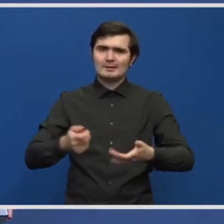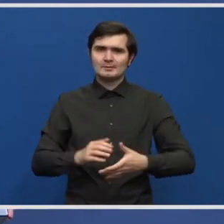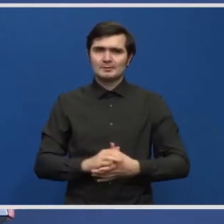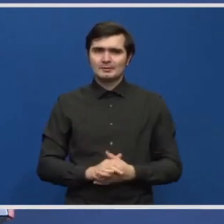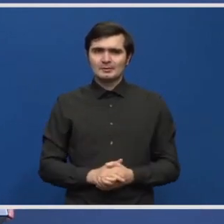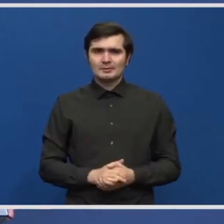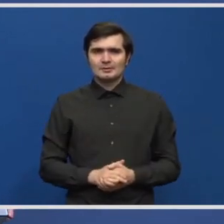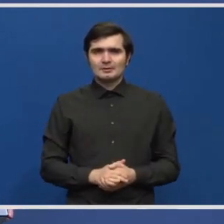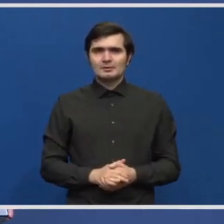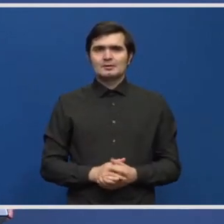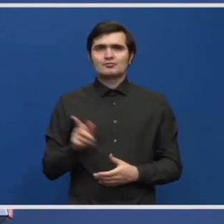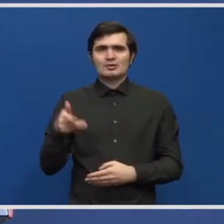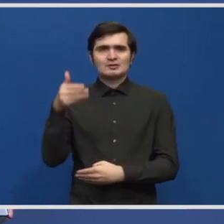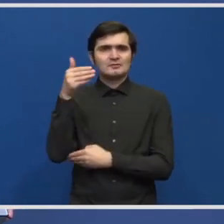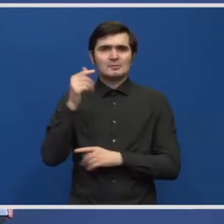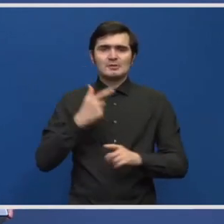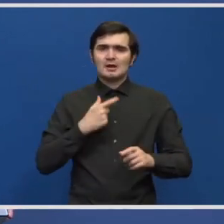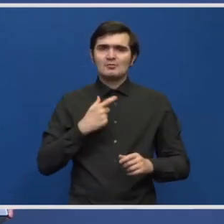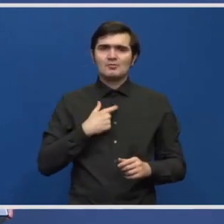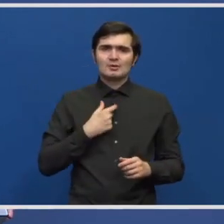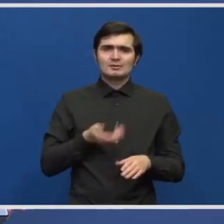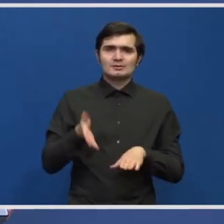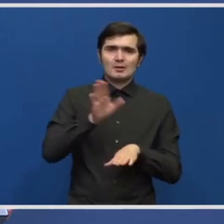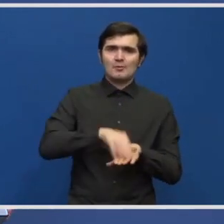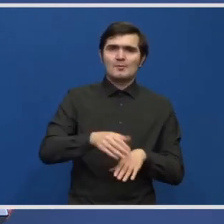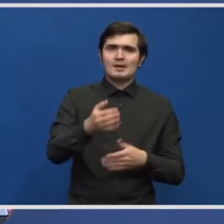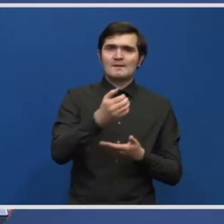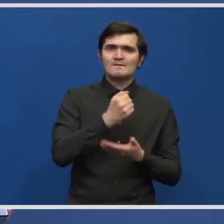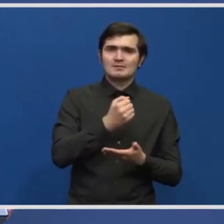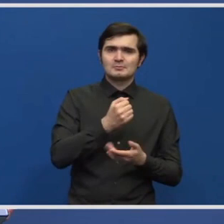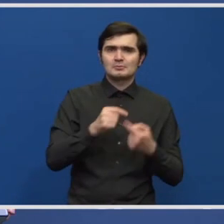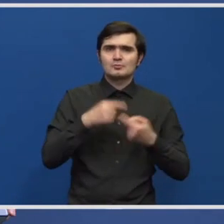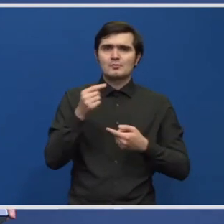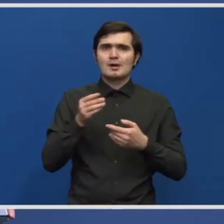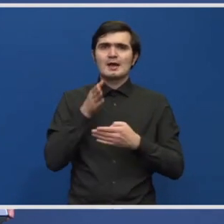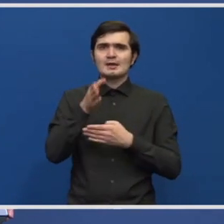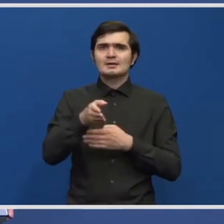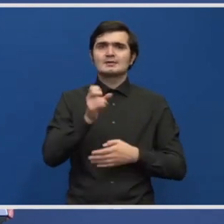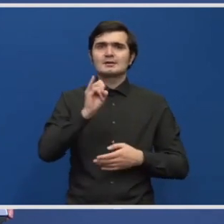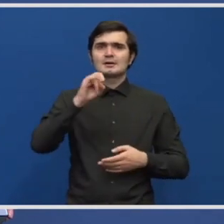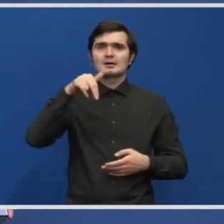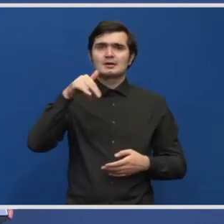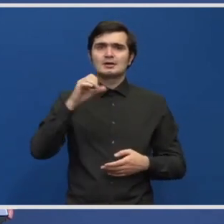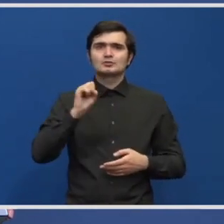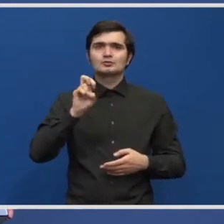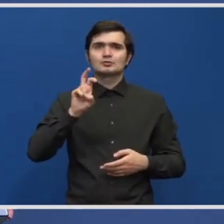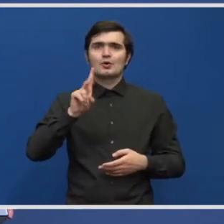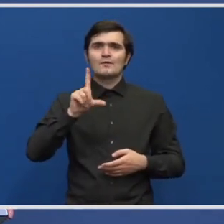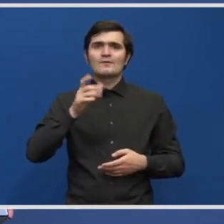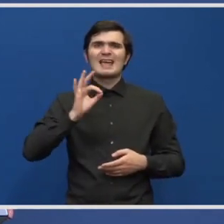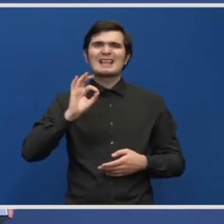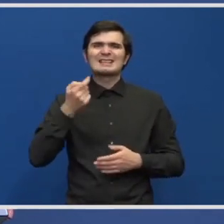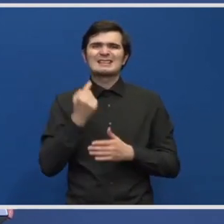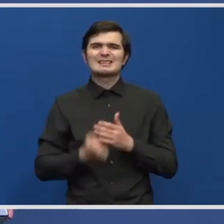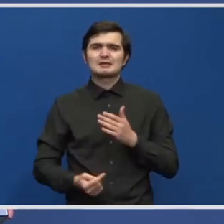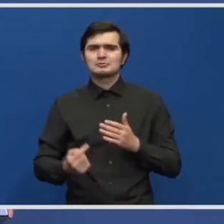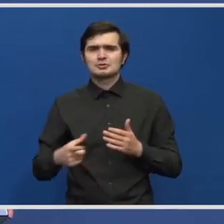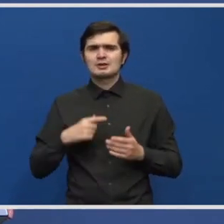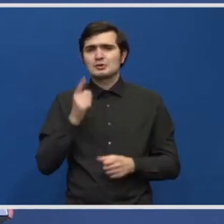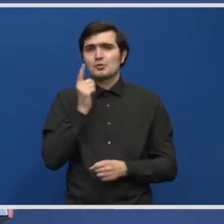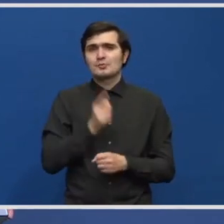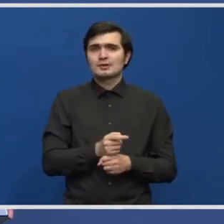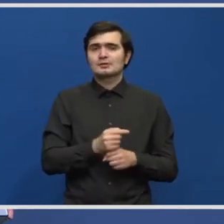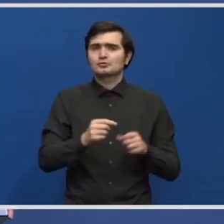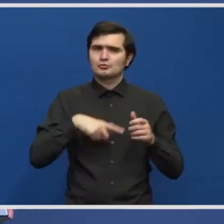Până la urmă, o companie care nu își poate duce venituri și acoperi cheltuielile, intră în insolvență. și obligatoriu să intre în insolvență. Există legi care